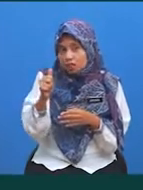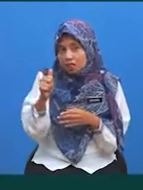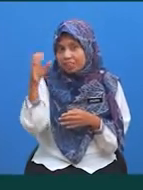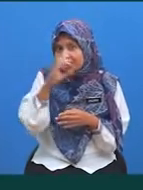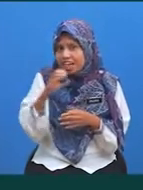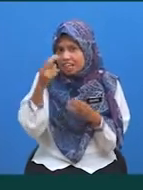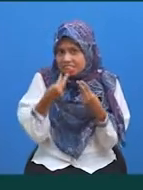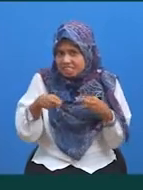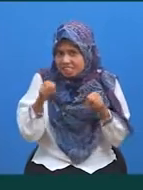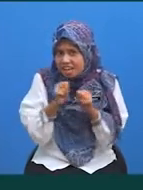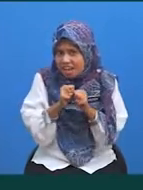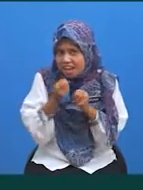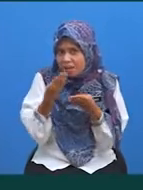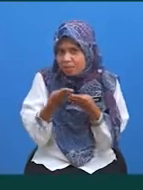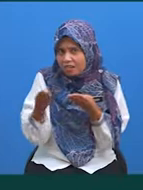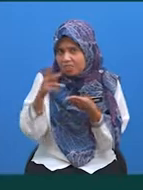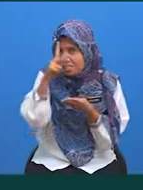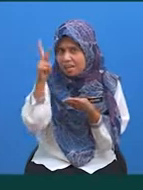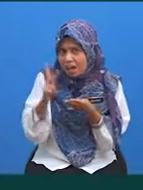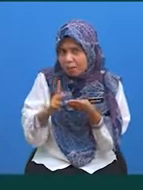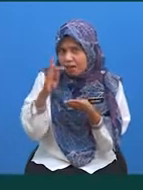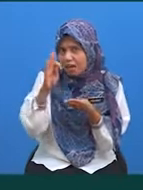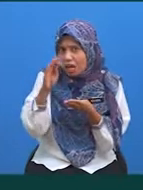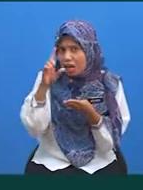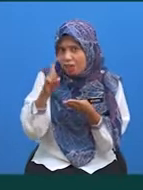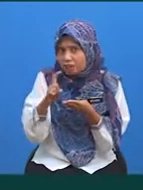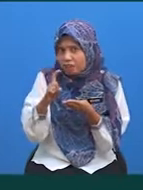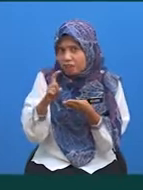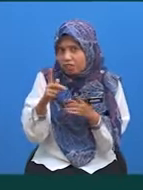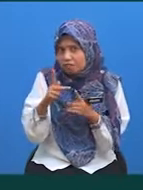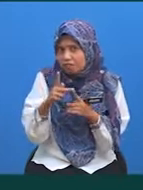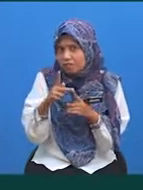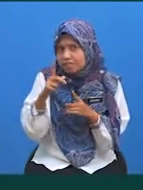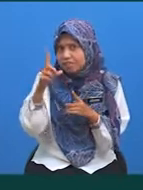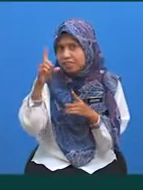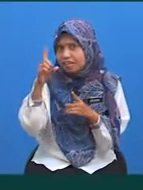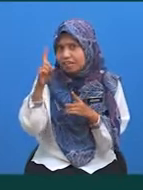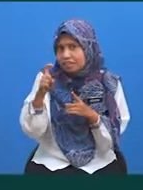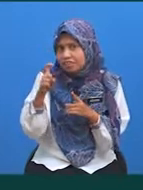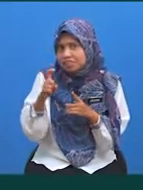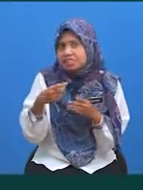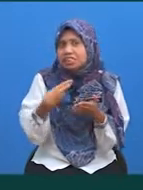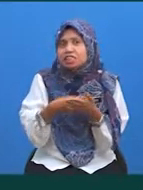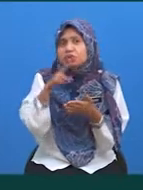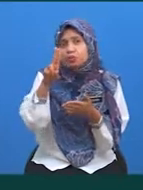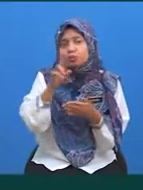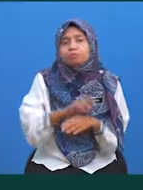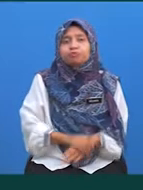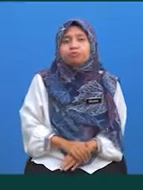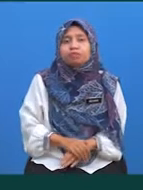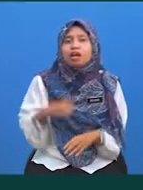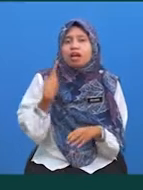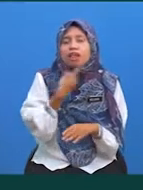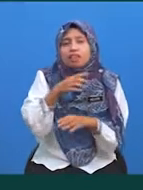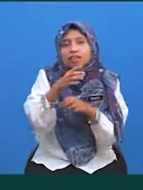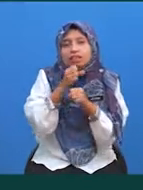nilai bagi kamiran FX terhadap X bagi hat 3 hingga 2 Kita